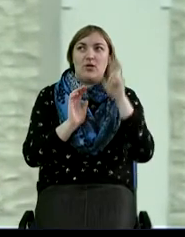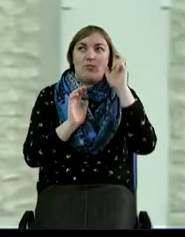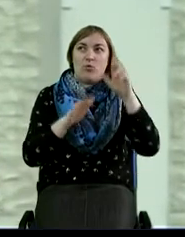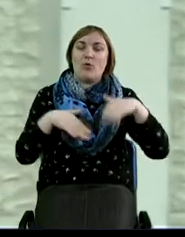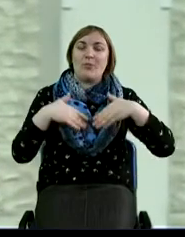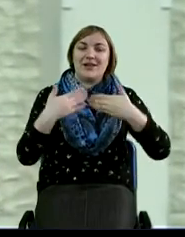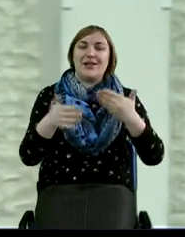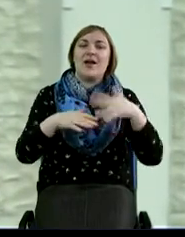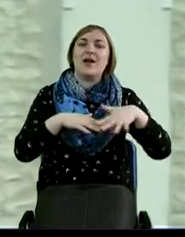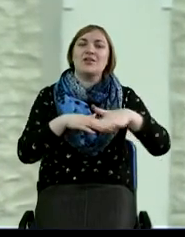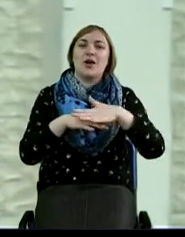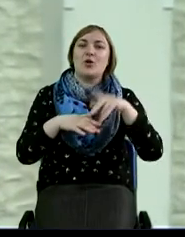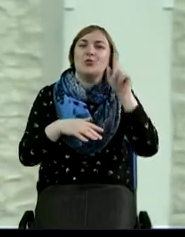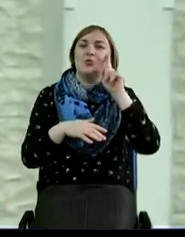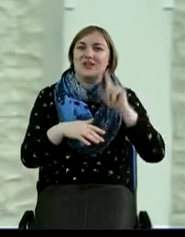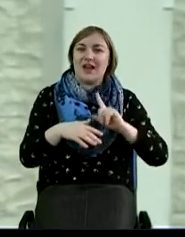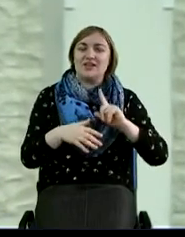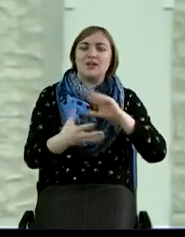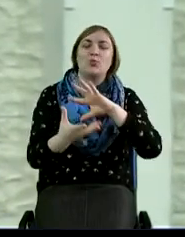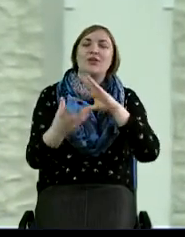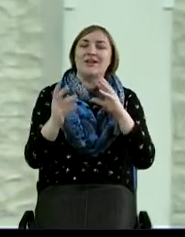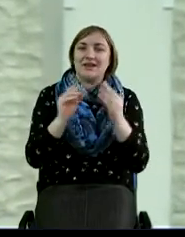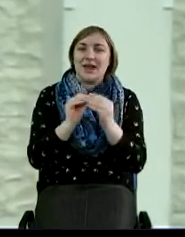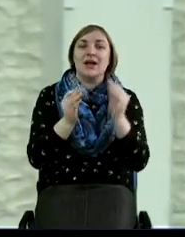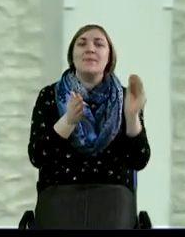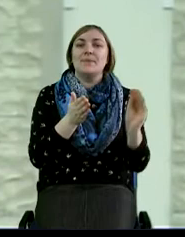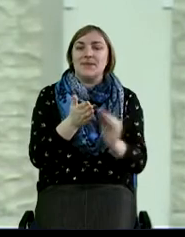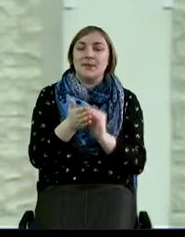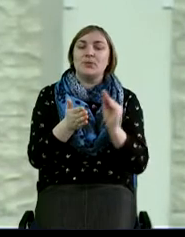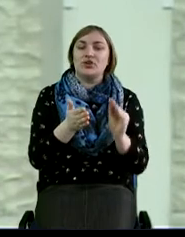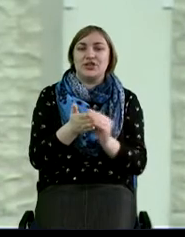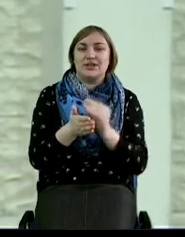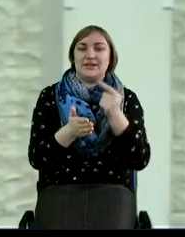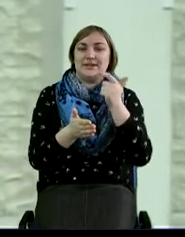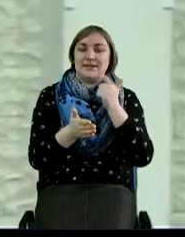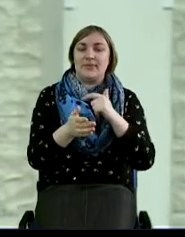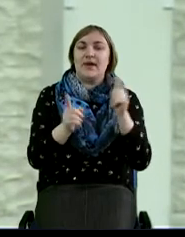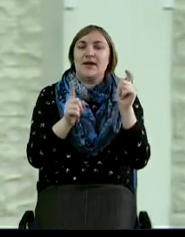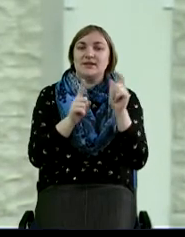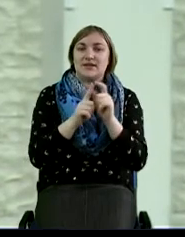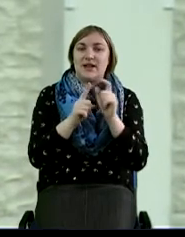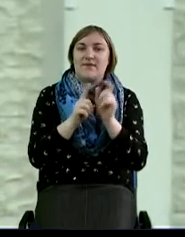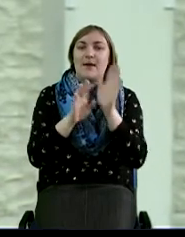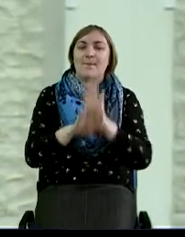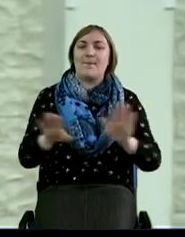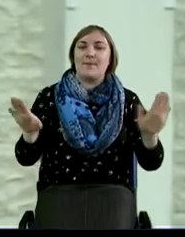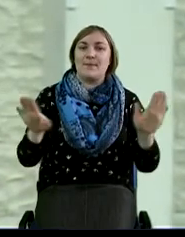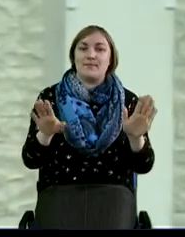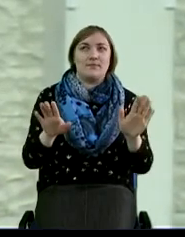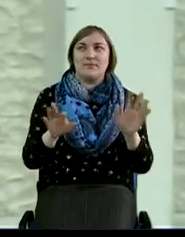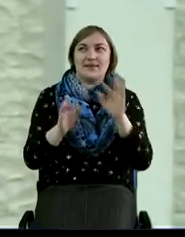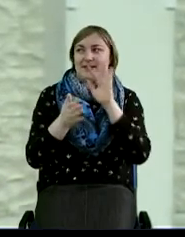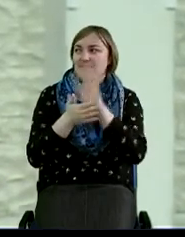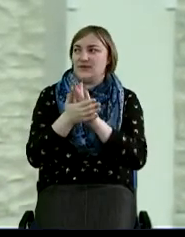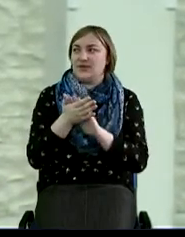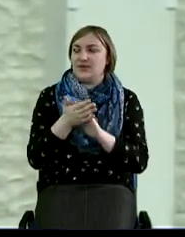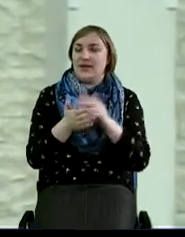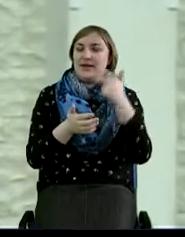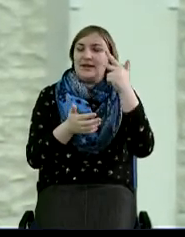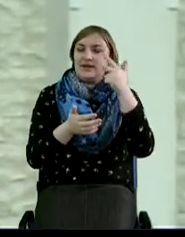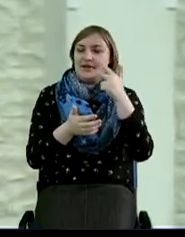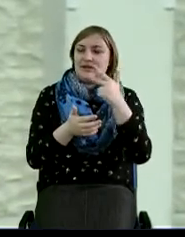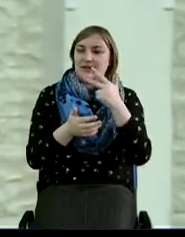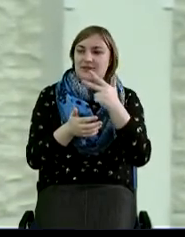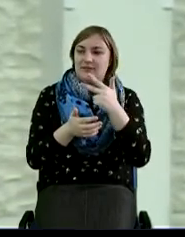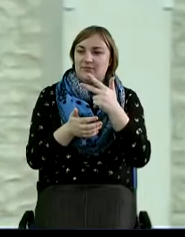израильскому. Итак, напишите себе слова, песни сей. Ой, извините, 31,